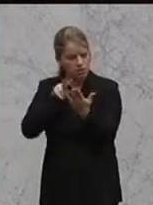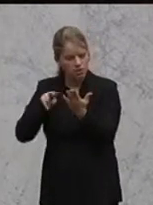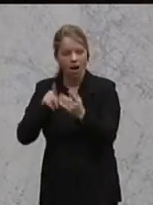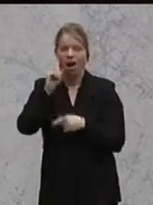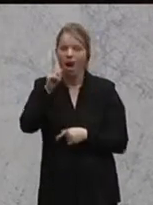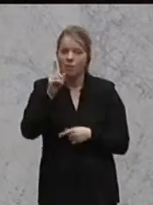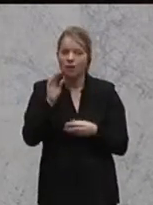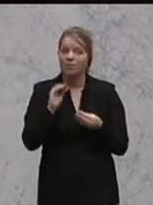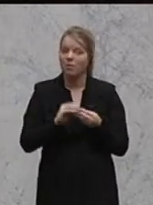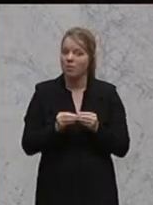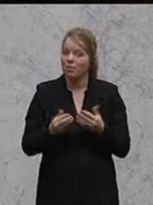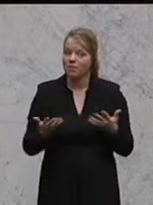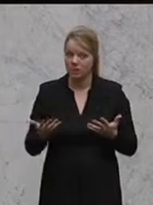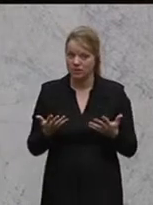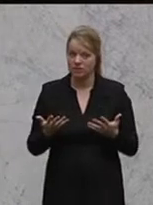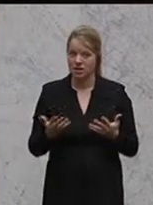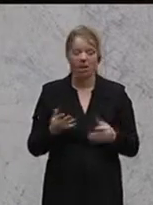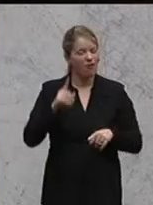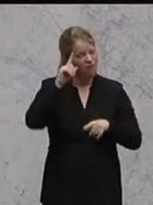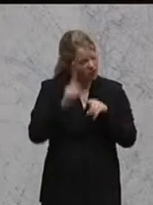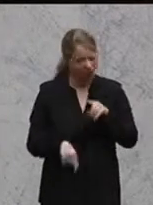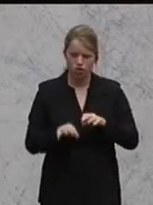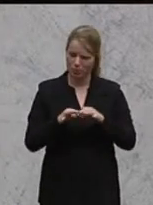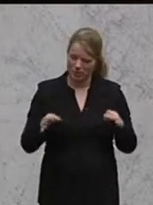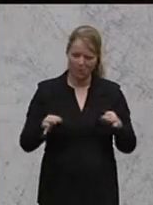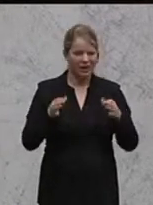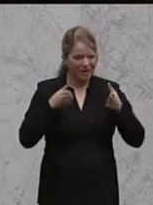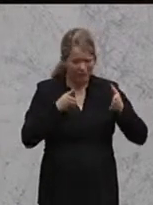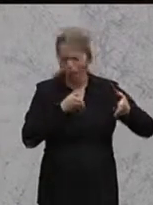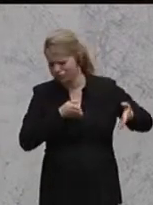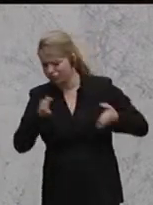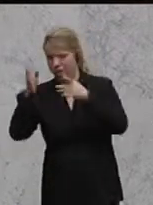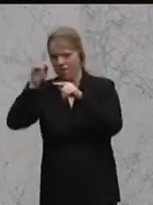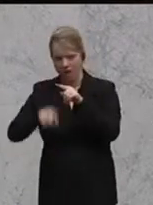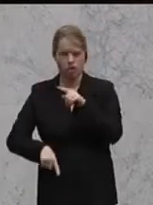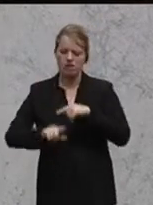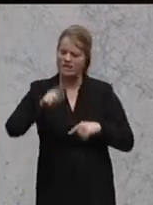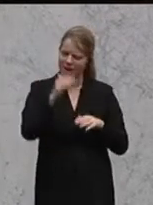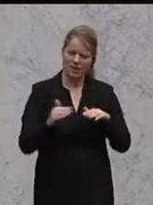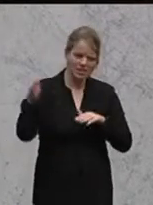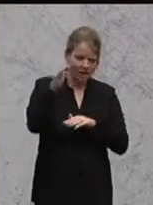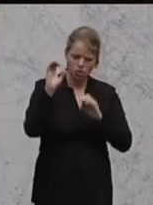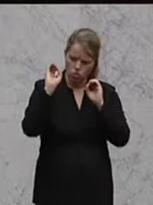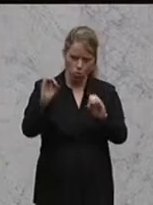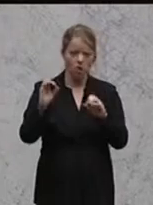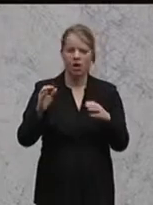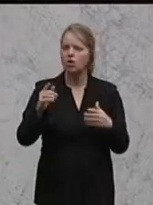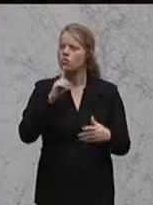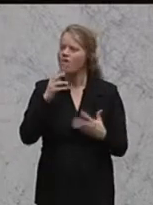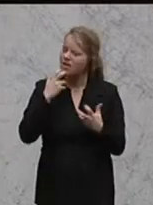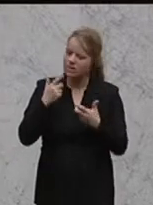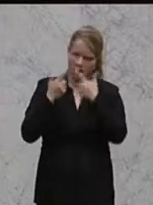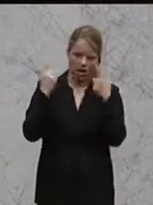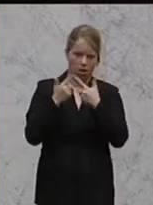es ist das völlig falsche Prinzip und immer noch schlecht. Keine zweite Instanz, eher Willenserklärungen, nur die